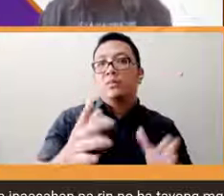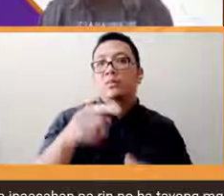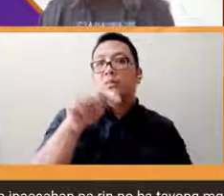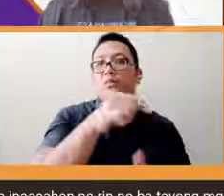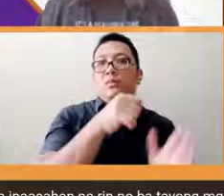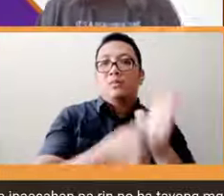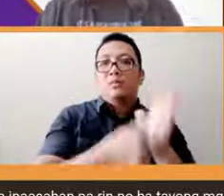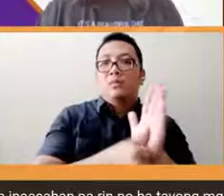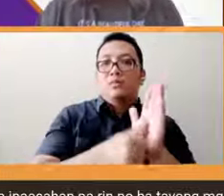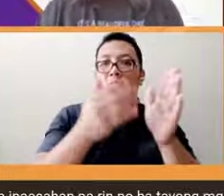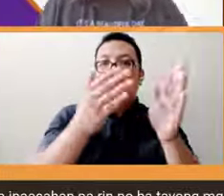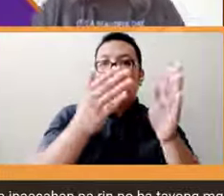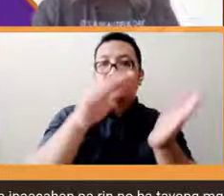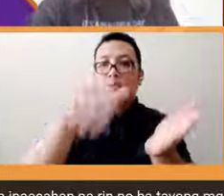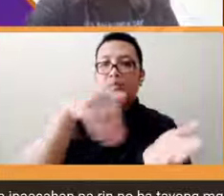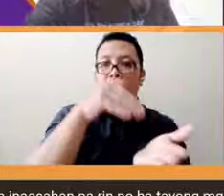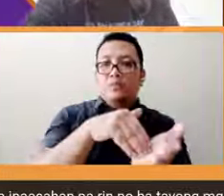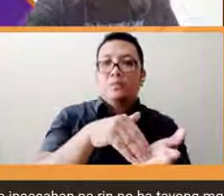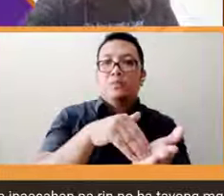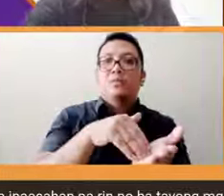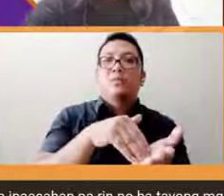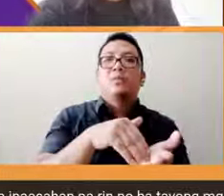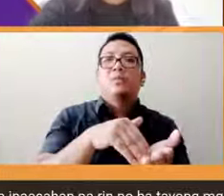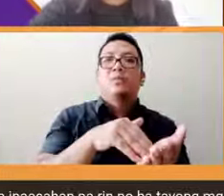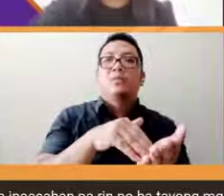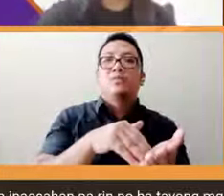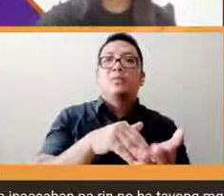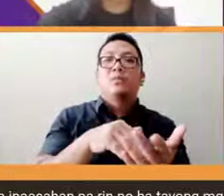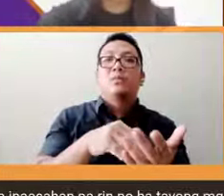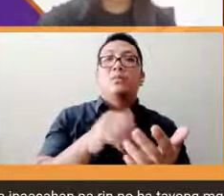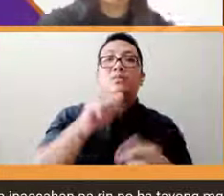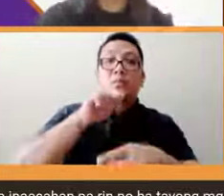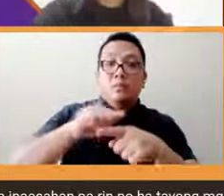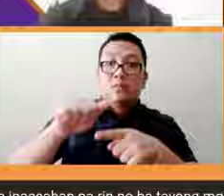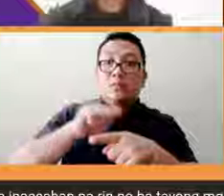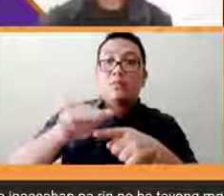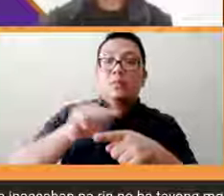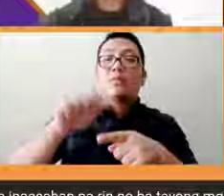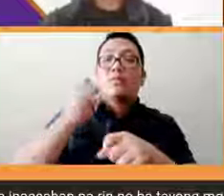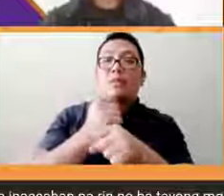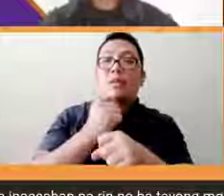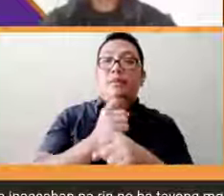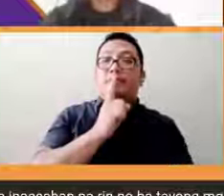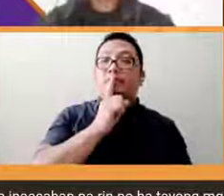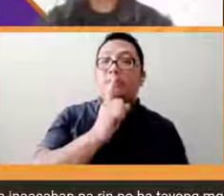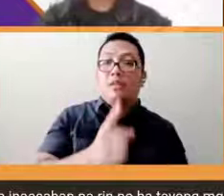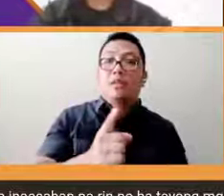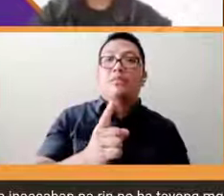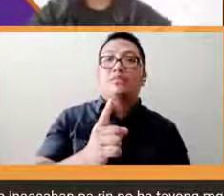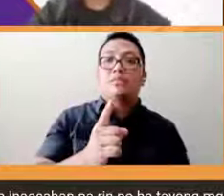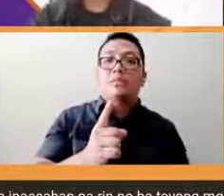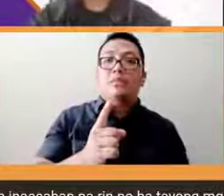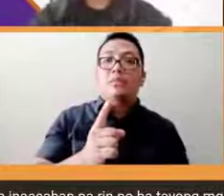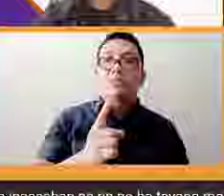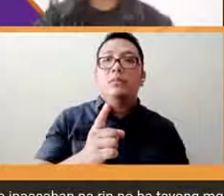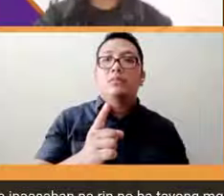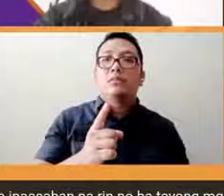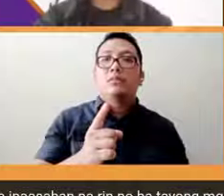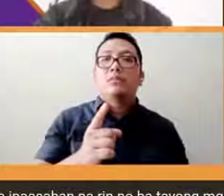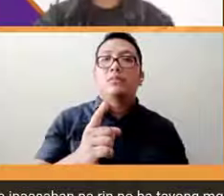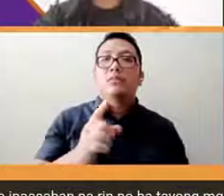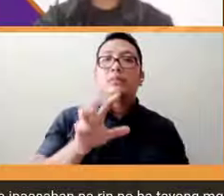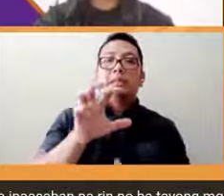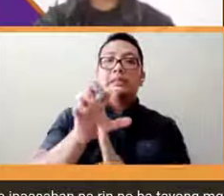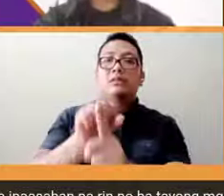kahit dun man lang muna sa training naman we have to ensure talaga na na pick up ng mga